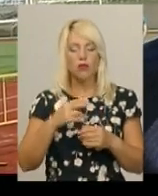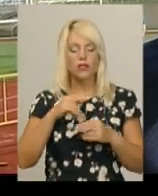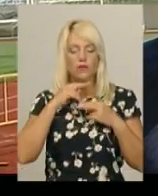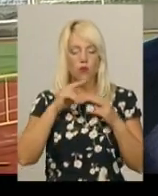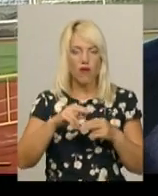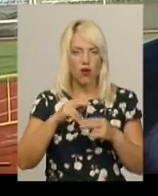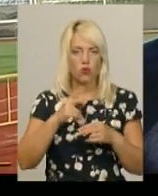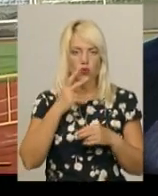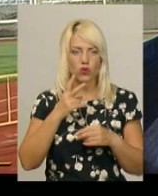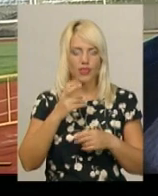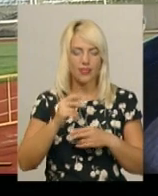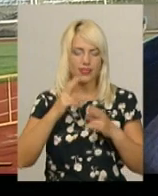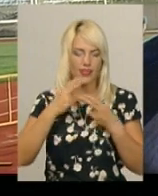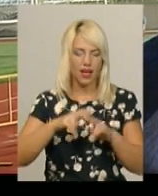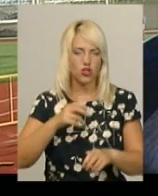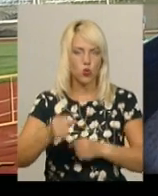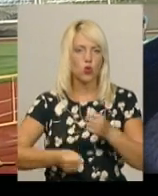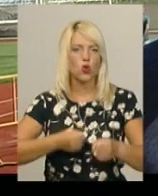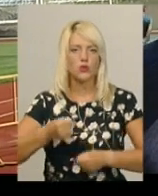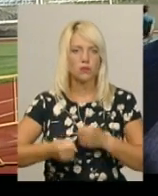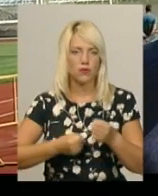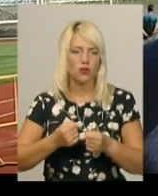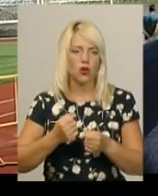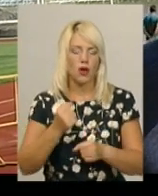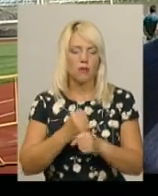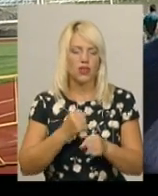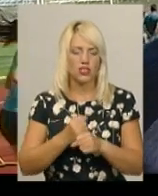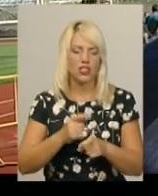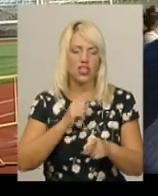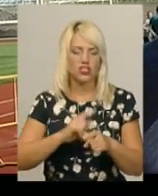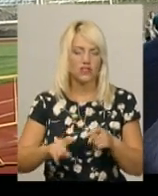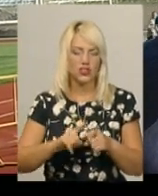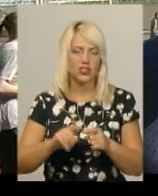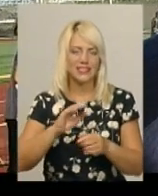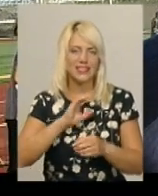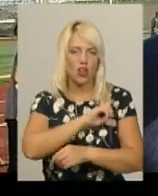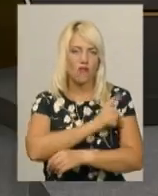розбігу. Працюємо над швидкісно-силовими якостями.